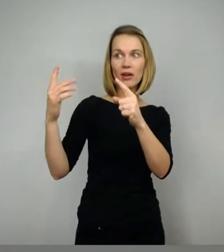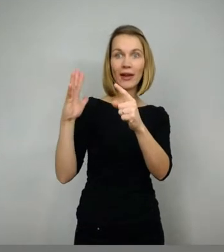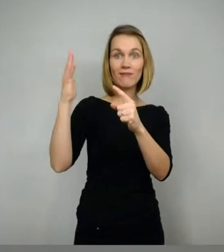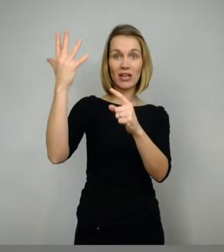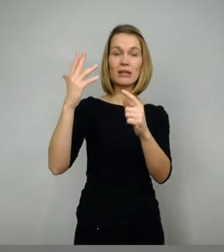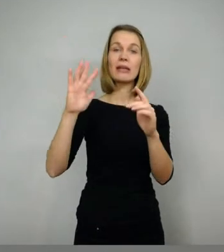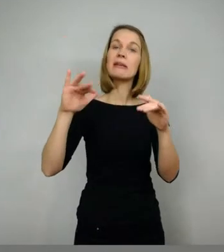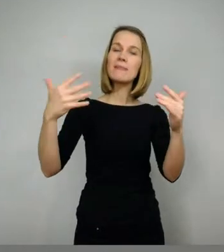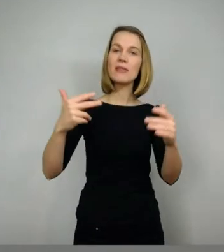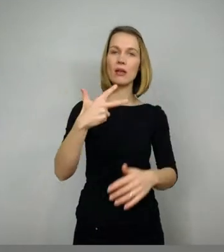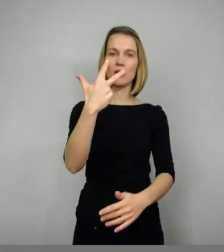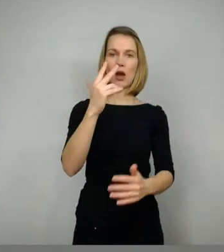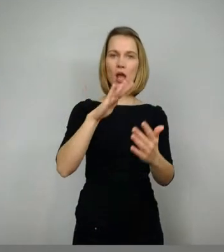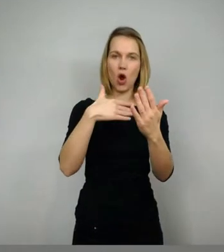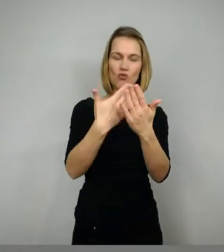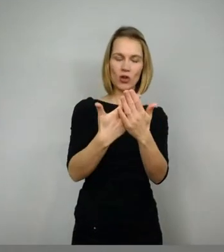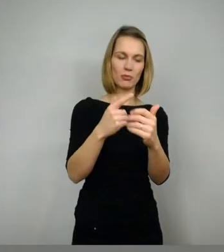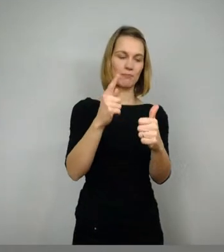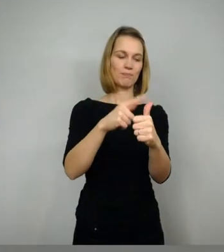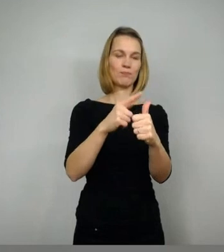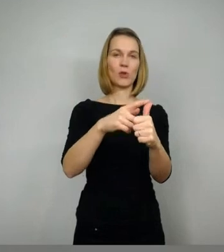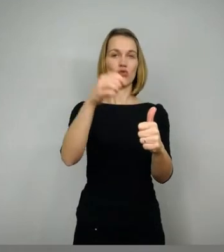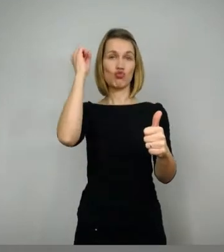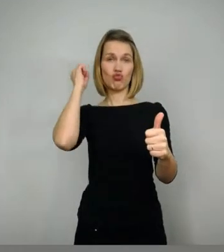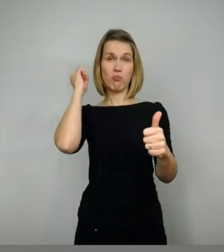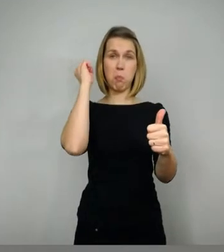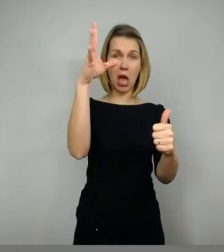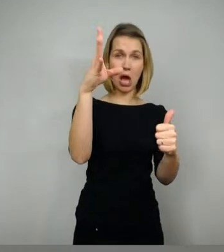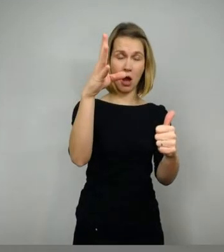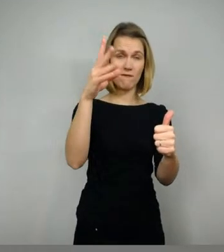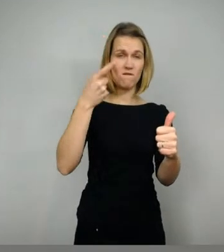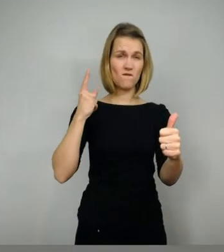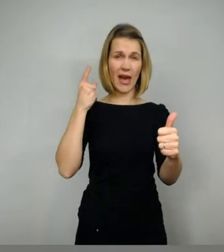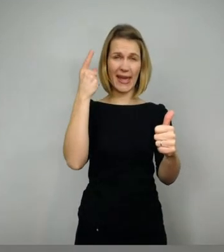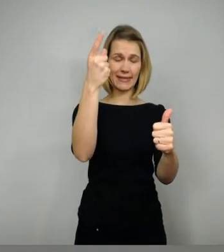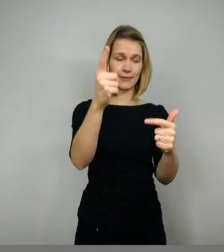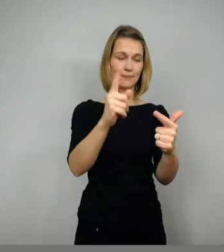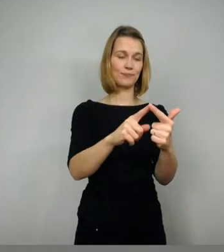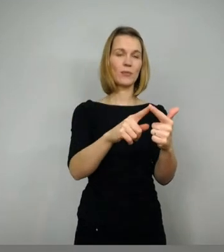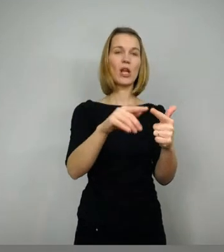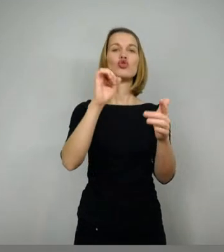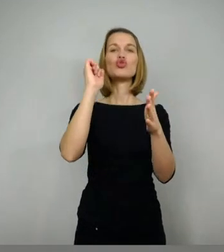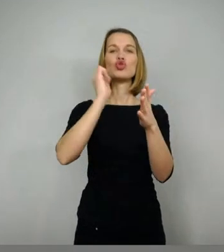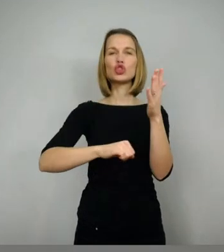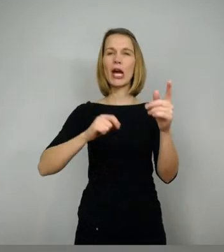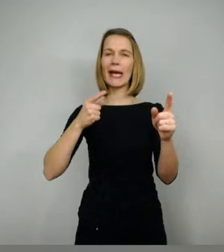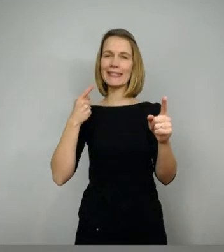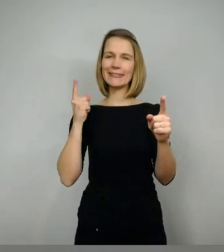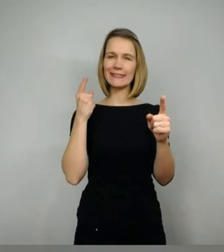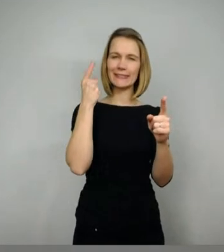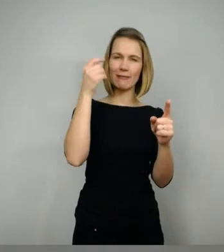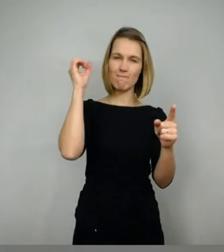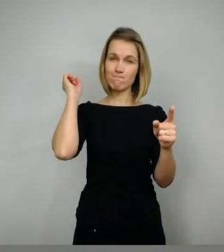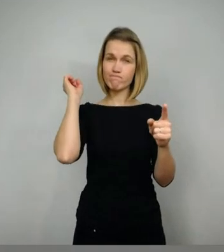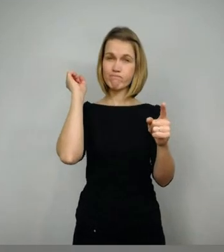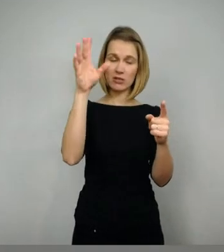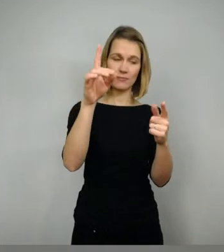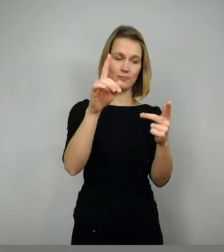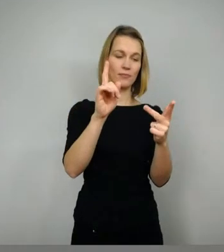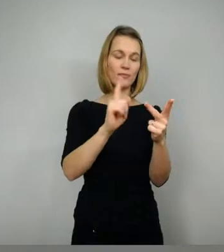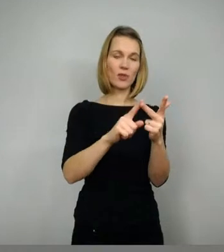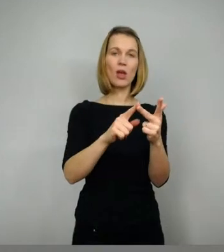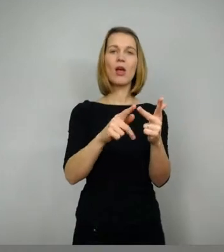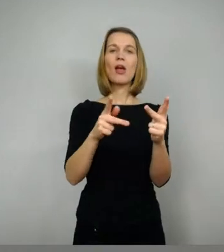man muss den Speer möglichst weit schießen, man muss einen Stein möglichst weit werfen und dann muss man noch Weitsprung machen, sozusagen.